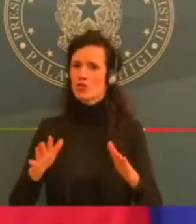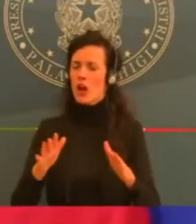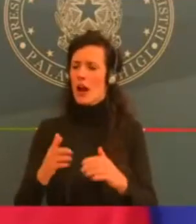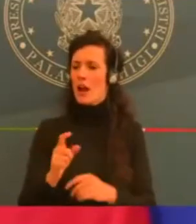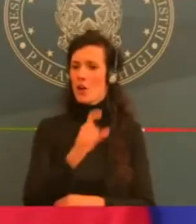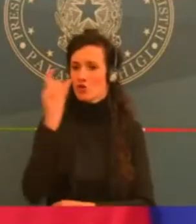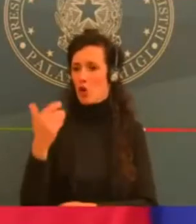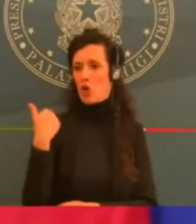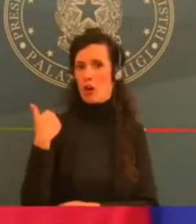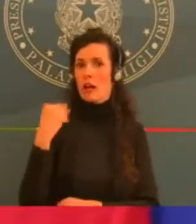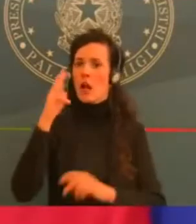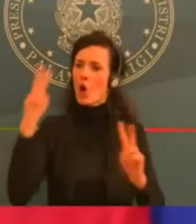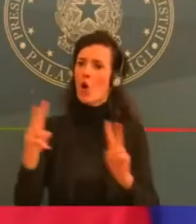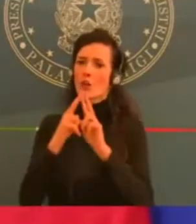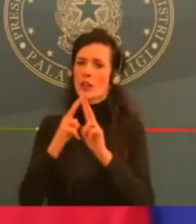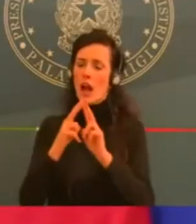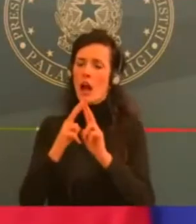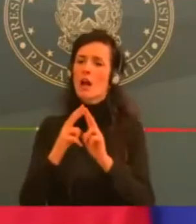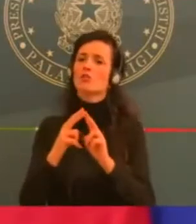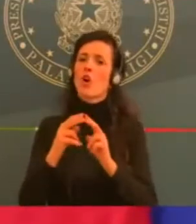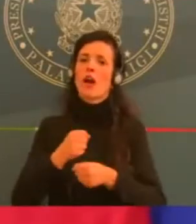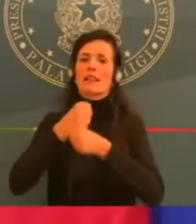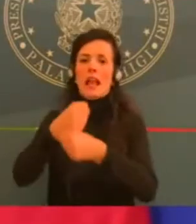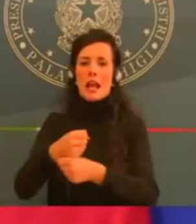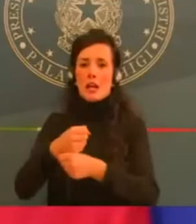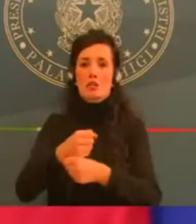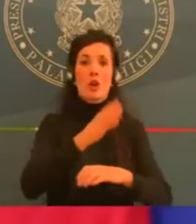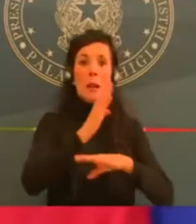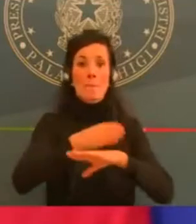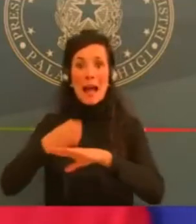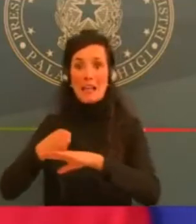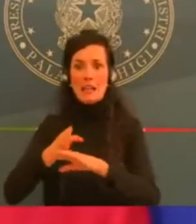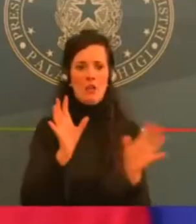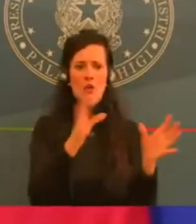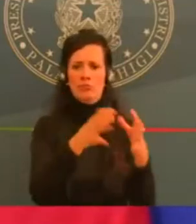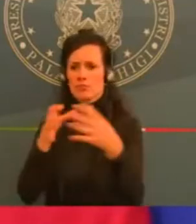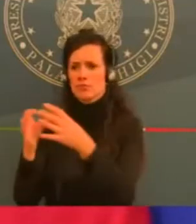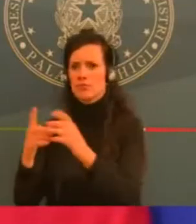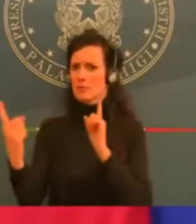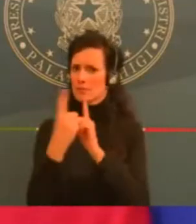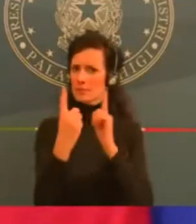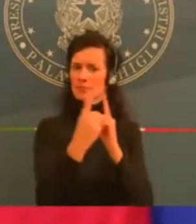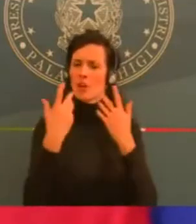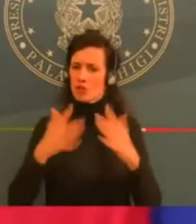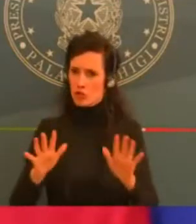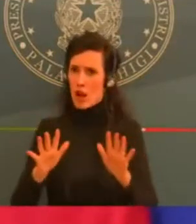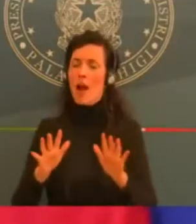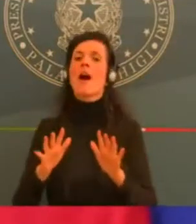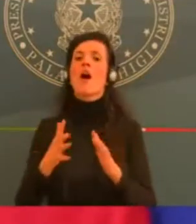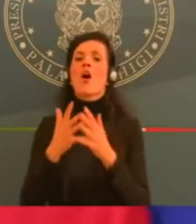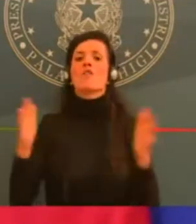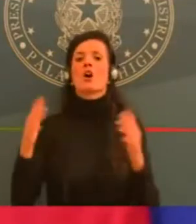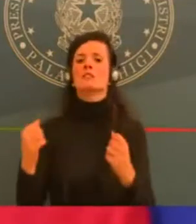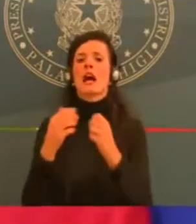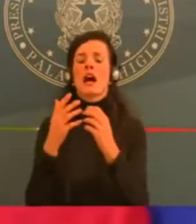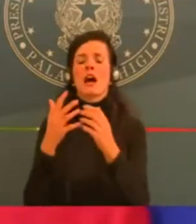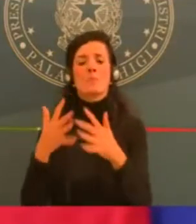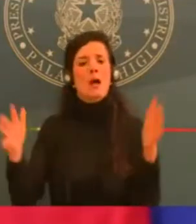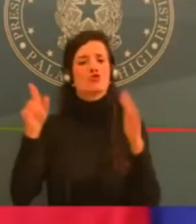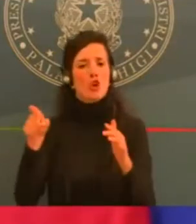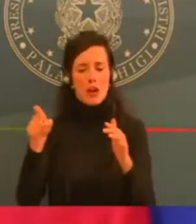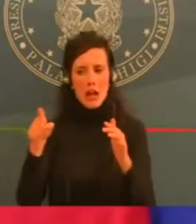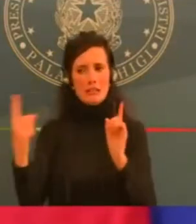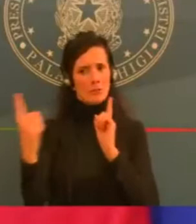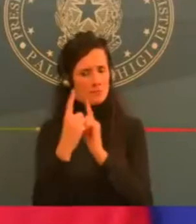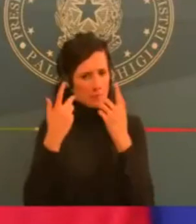Io credo che siano questi chiarimenti, questi confronti siano necessari a noi per recuperare